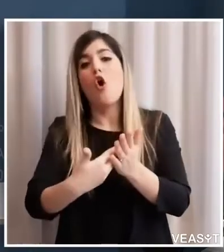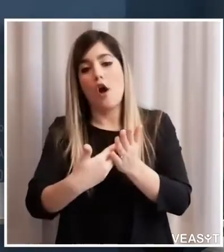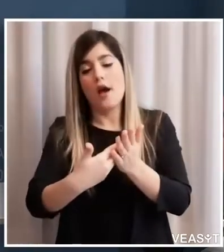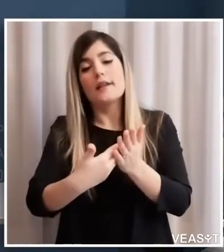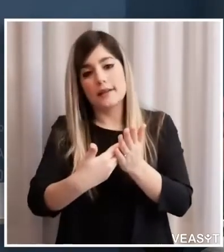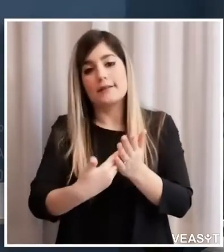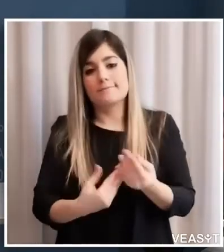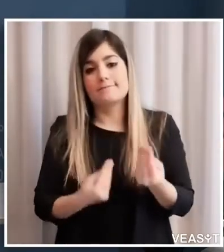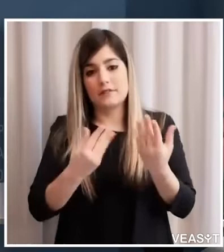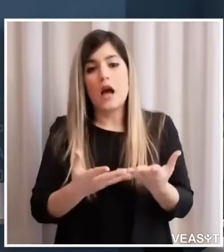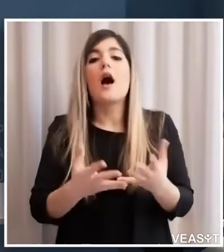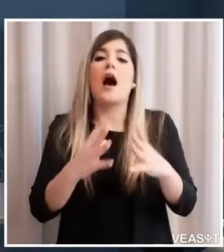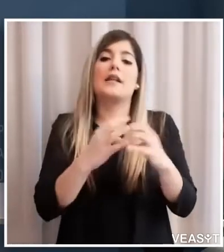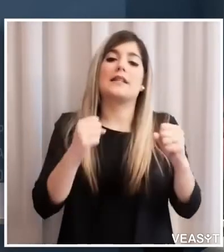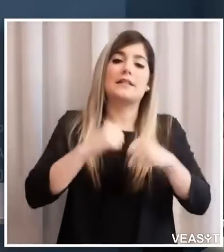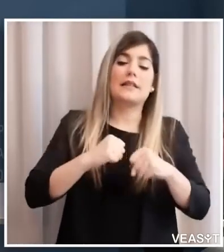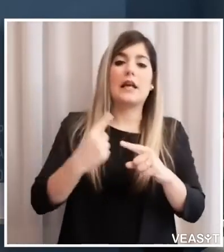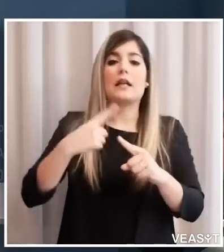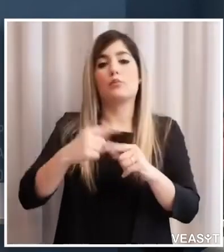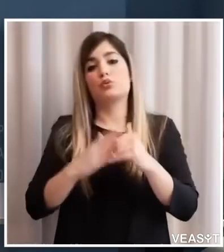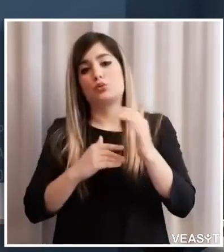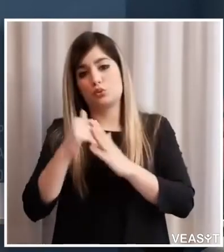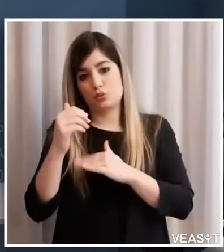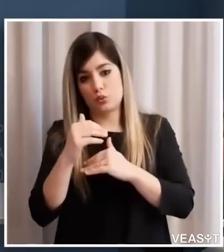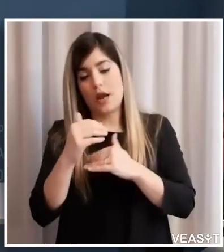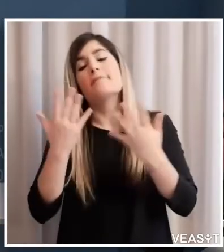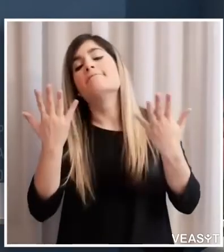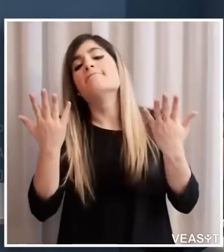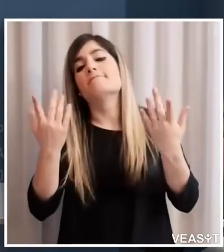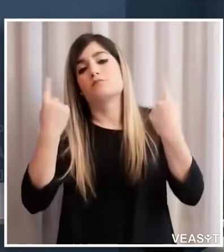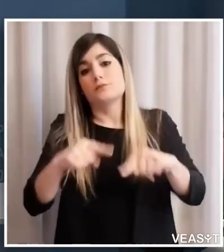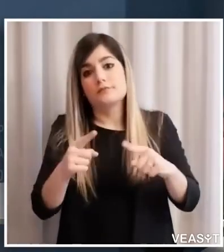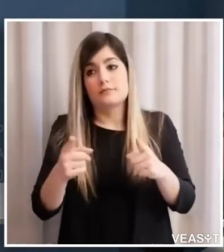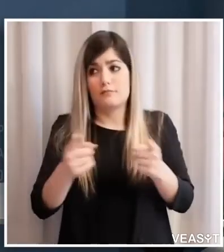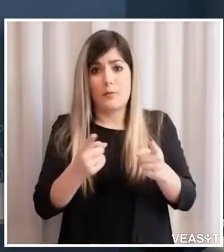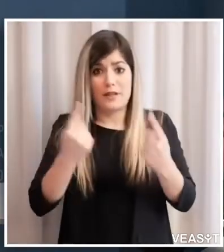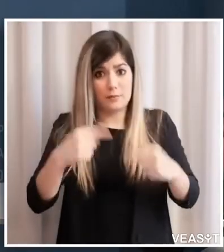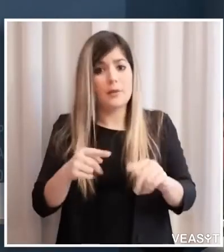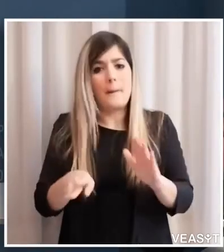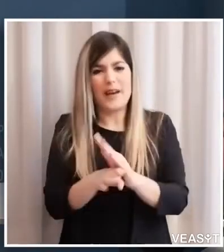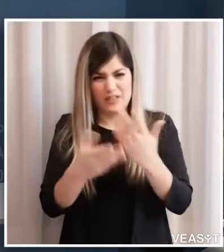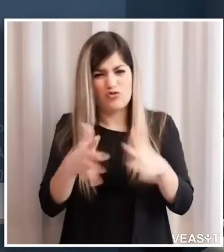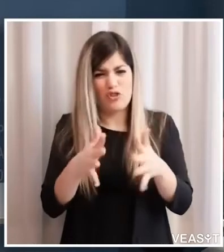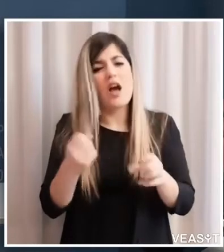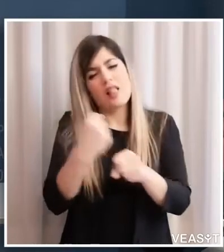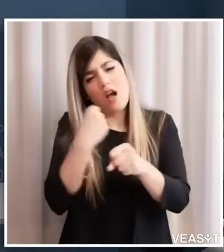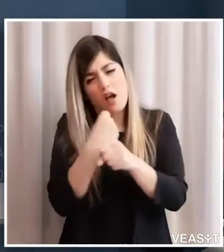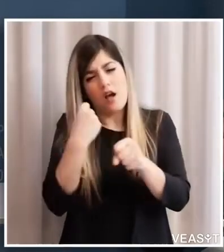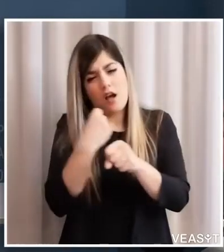sanitaria e struttura quindi questa fase è partita si sta lavorando e poi molto